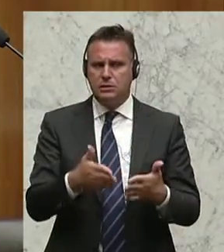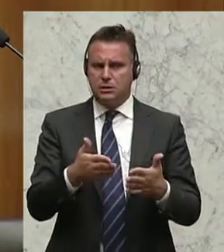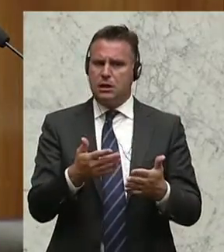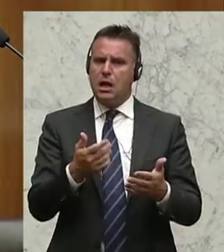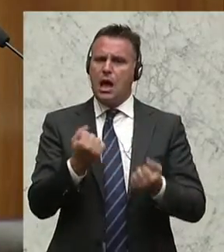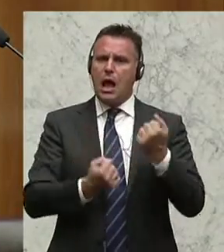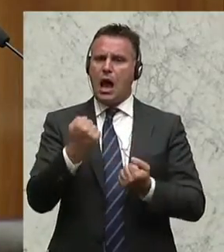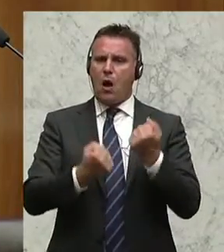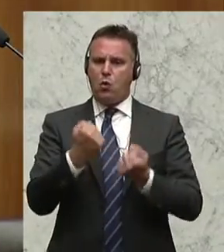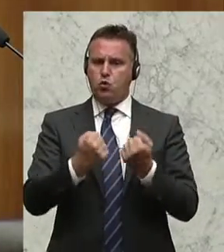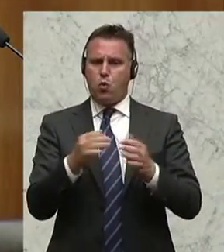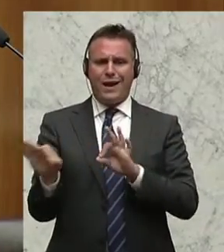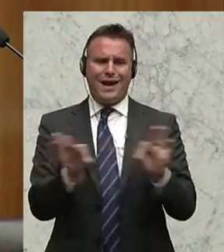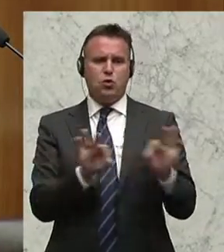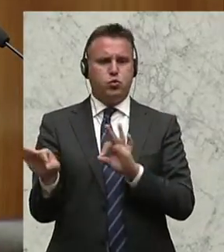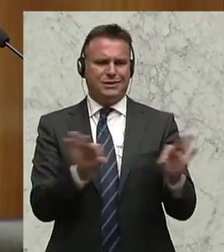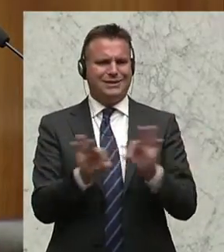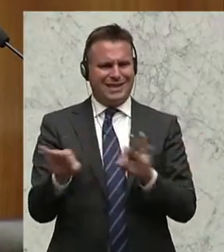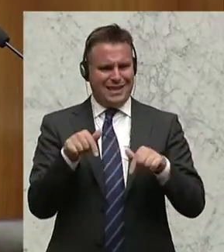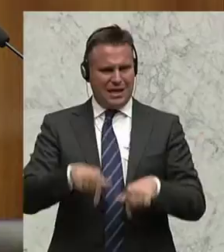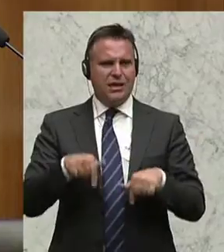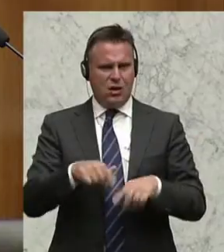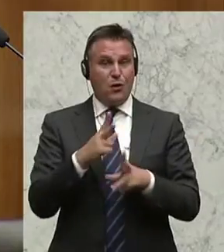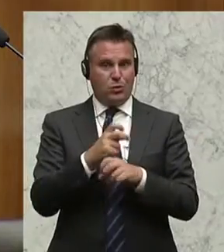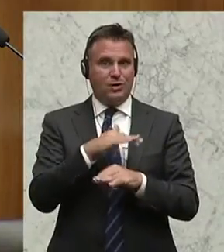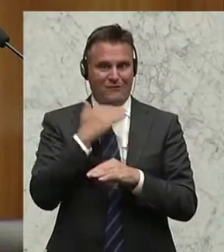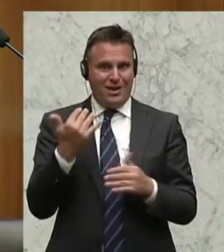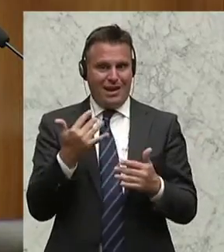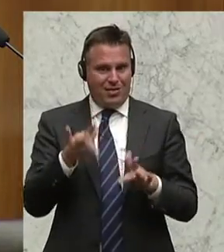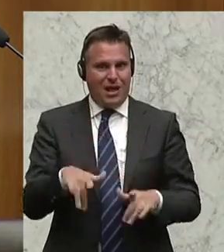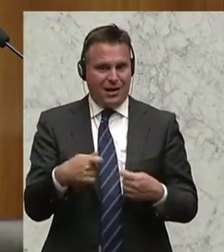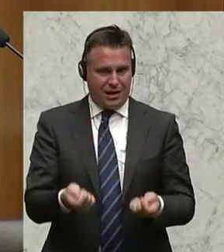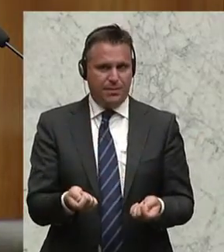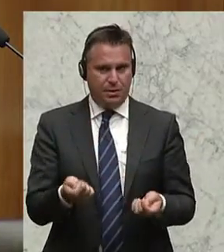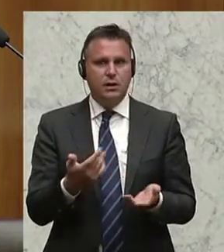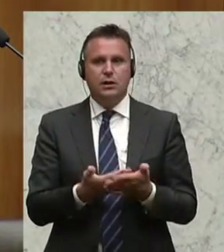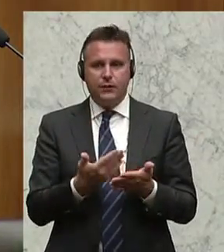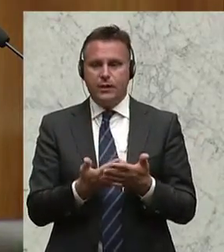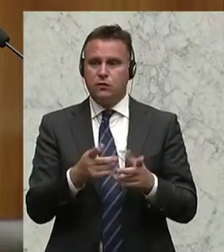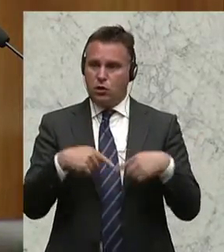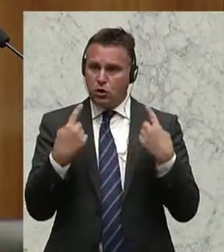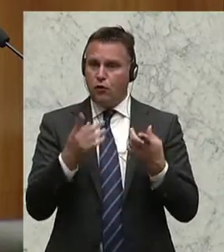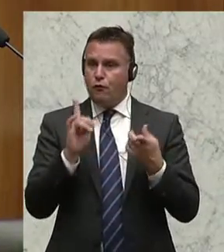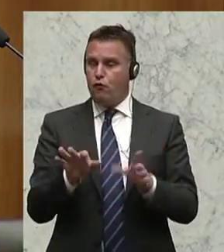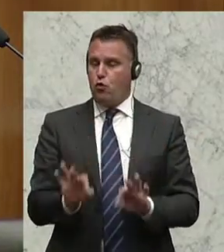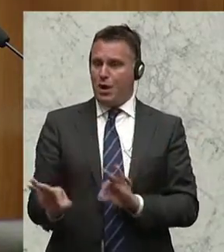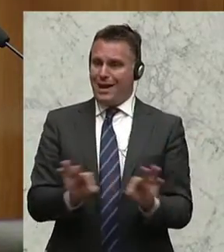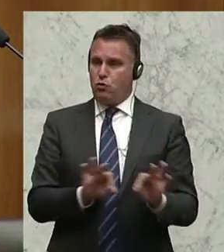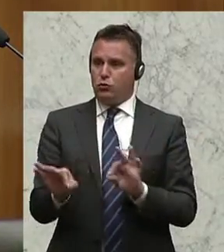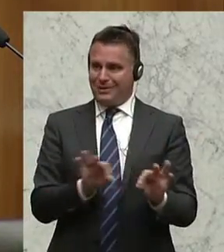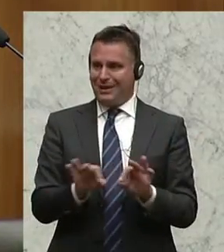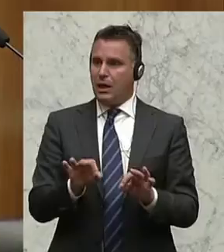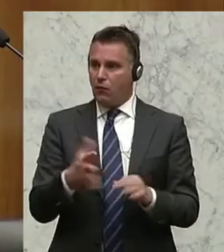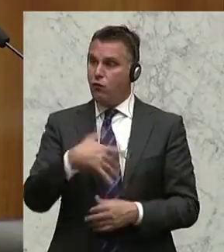Automotivindustrie sich engagiert hat und hier, glaube ich, schon die Möglichkeiten für unsere Industrie gegeben werden